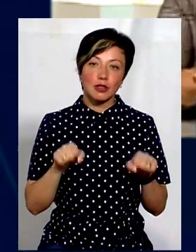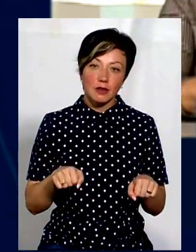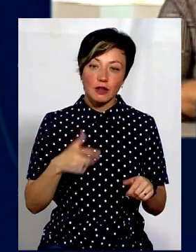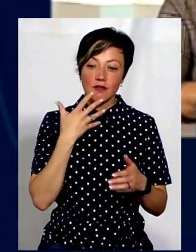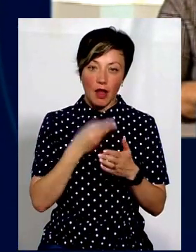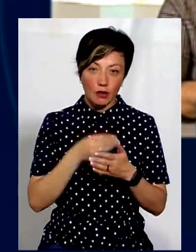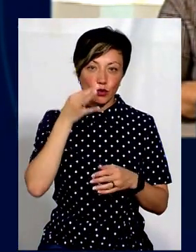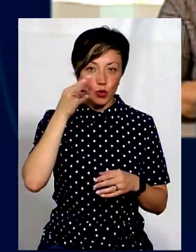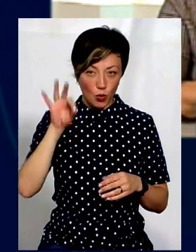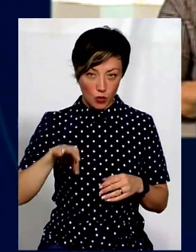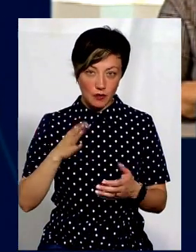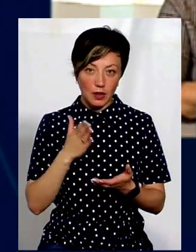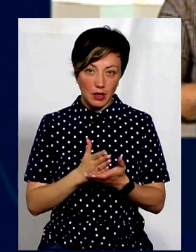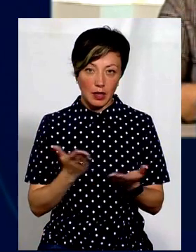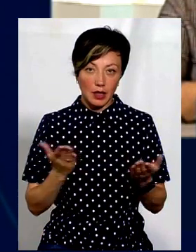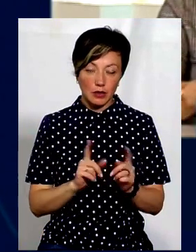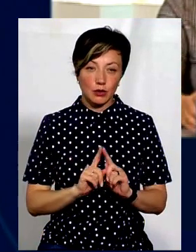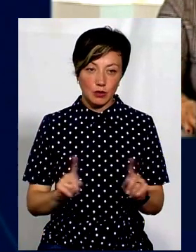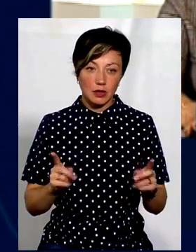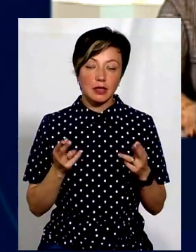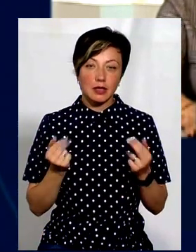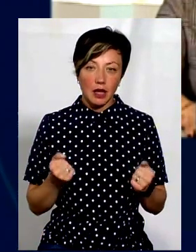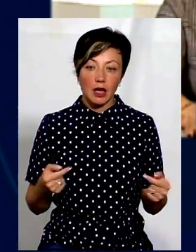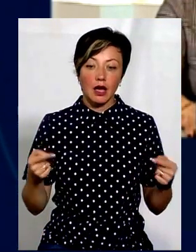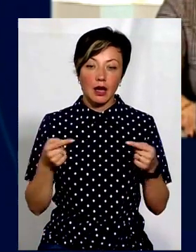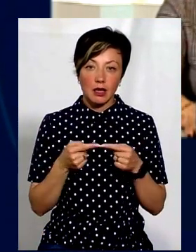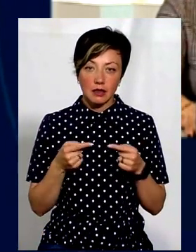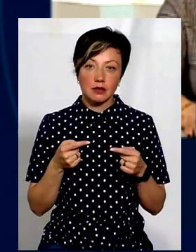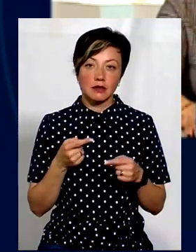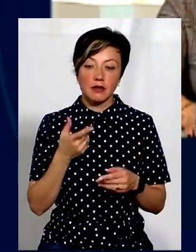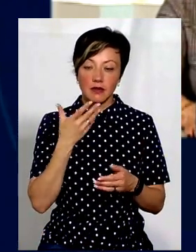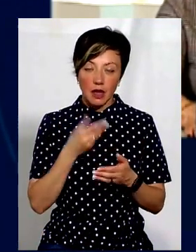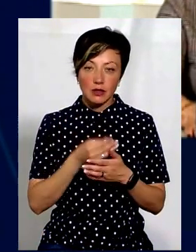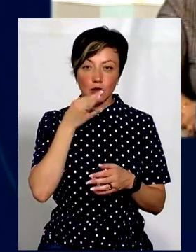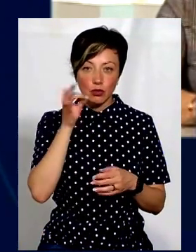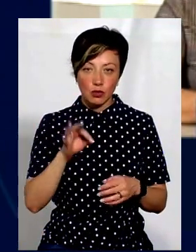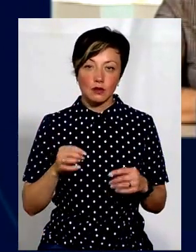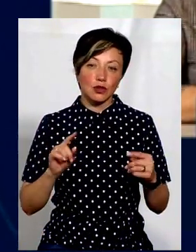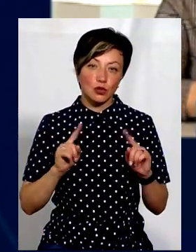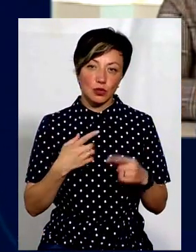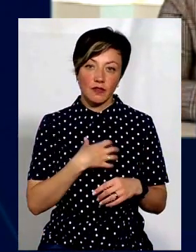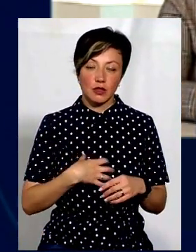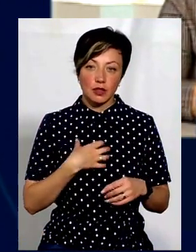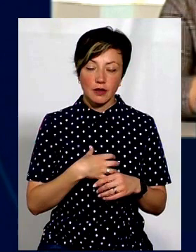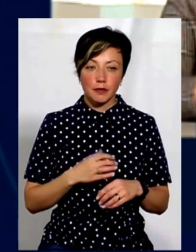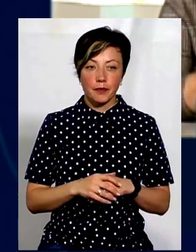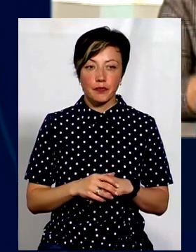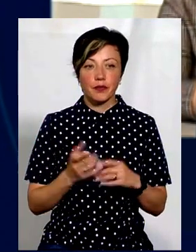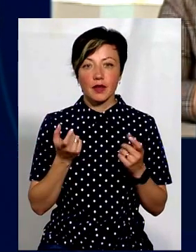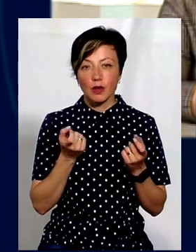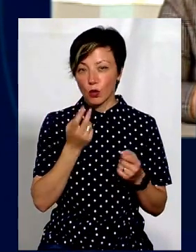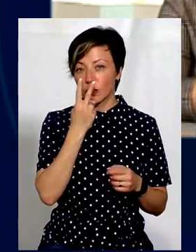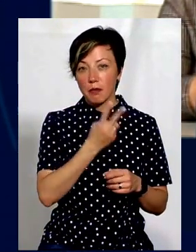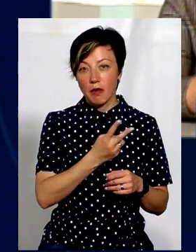можливо, вже з власного досвіду є якісь побажання. Так, якраз і досвід тут дуже важливий. Так, так, це послідно. А тепер ми